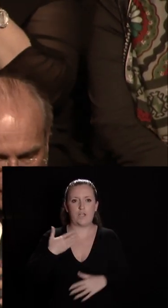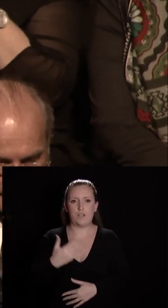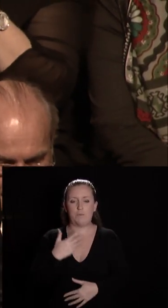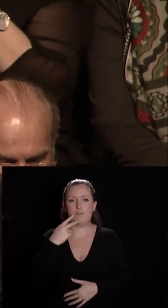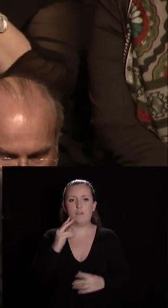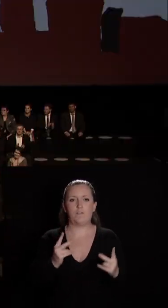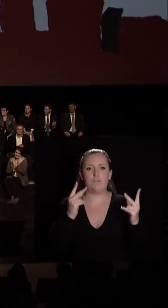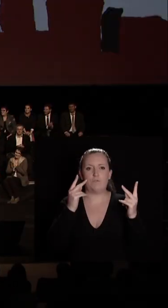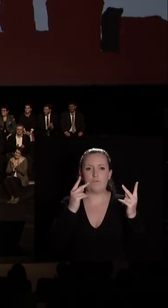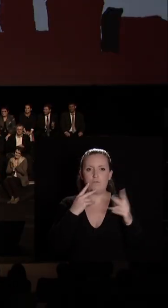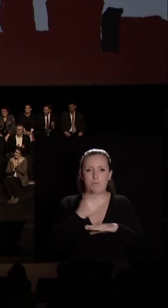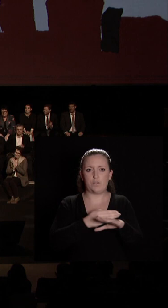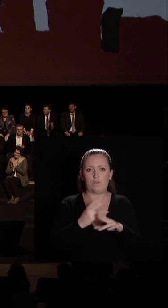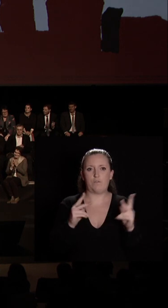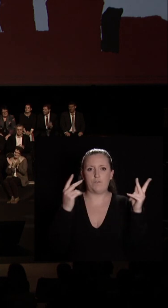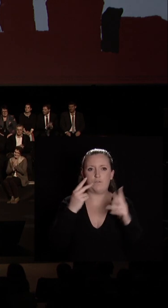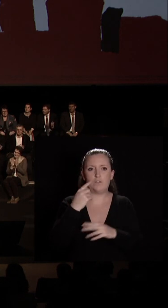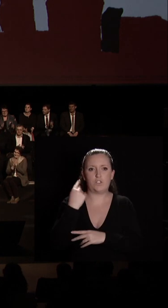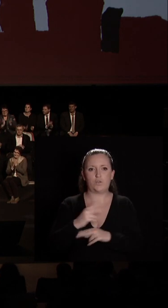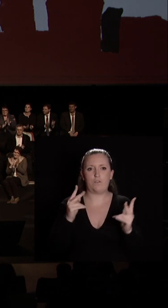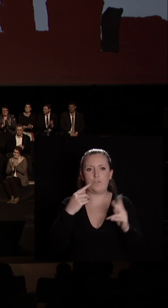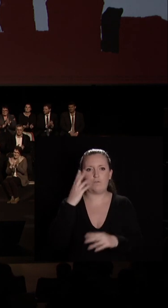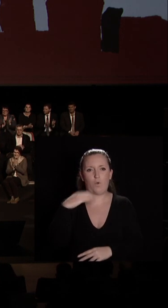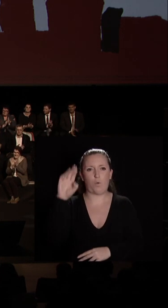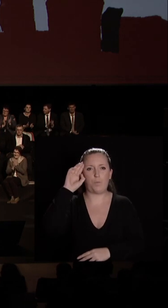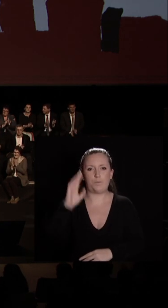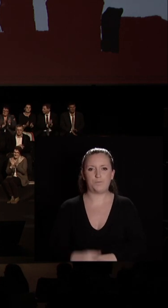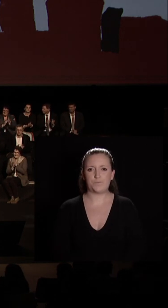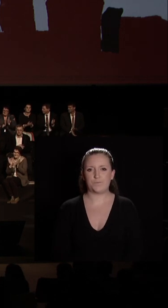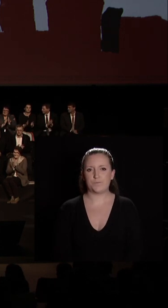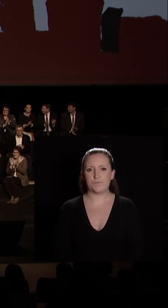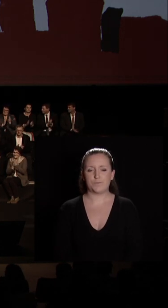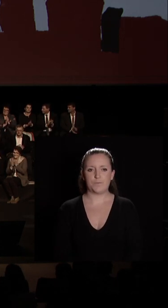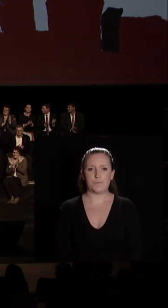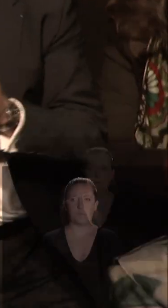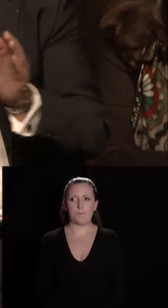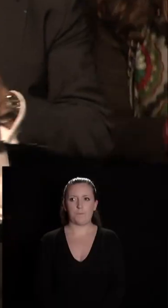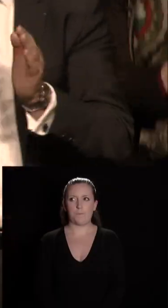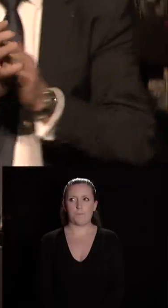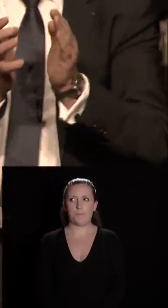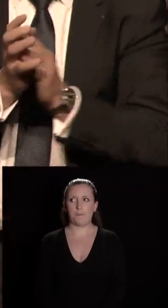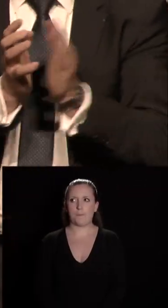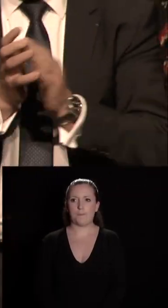métropole vive Dijon et vive l'Europe à tous